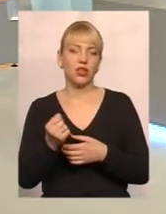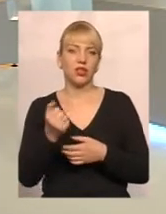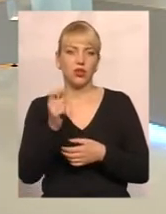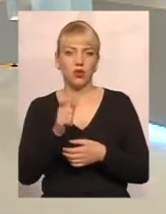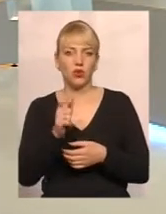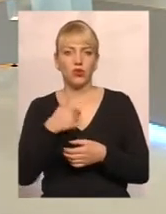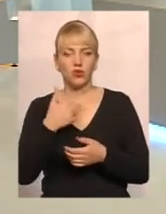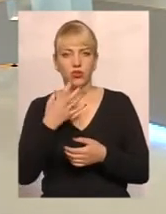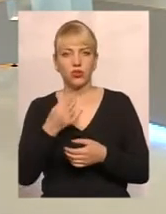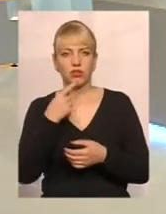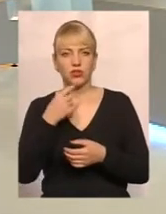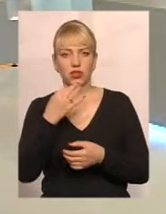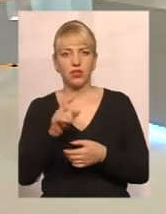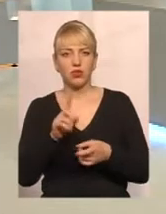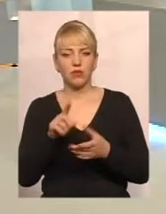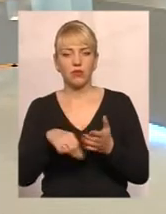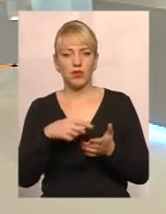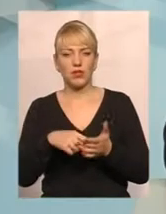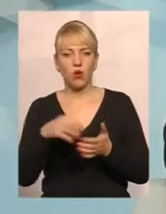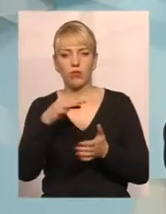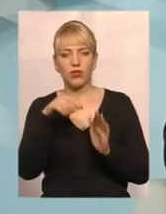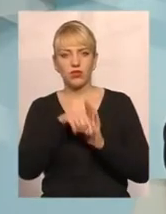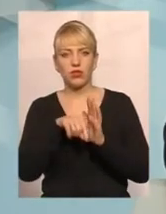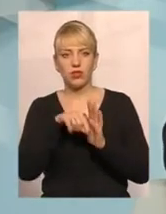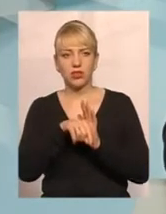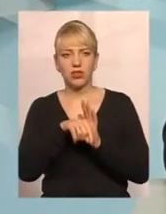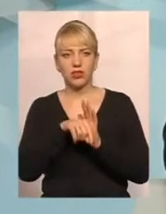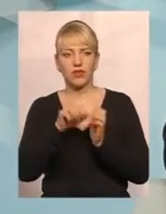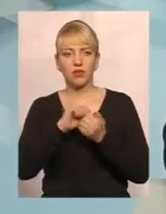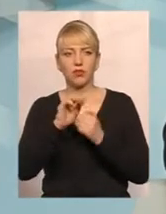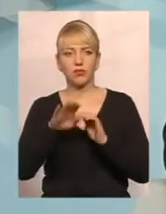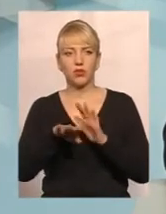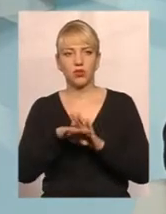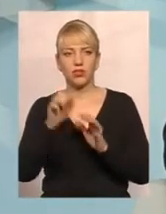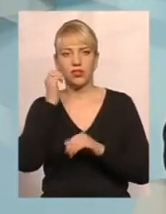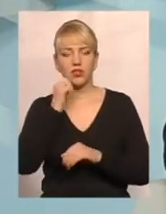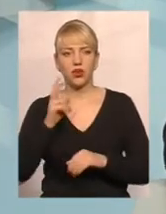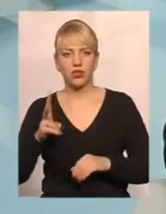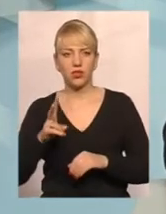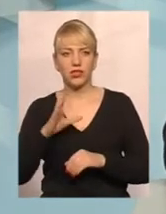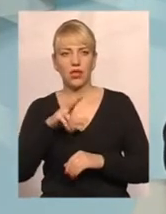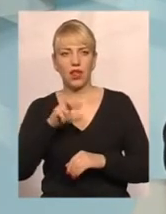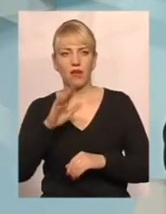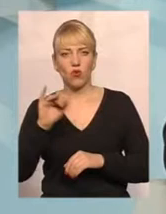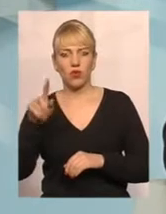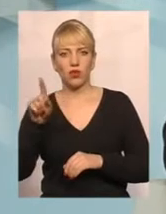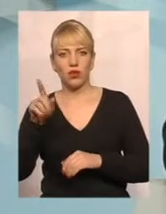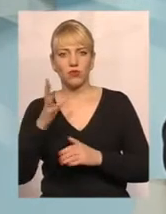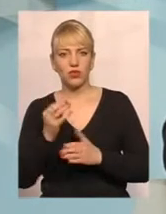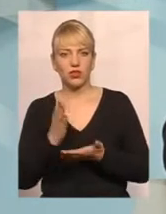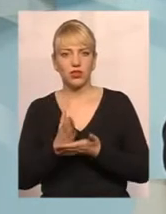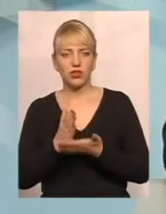зокрема, щодо місць обласного значення, Кам Саподільського, Староконстантинова, Славоти, то є там, т.е. ще